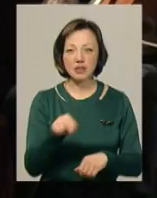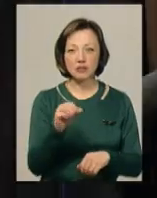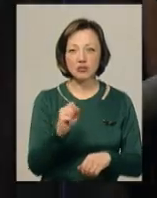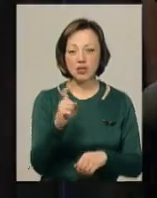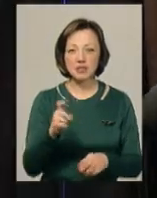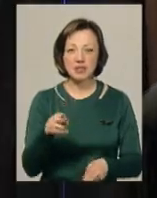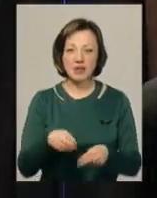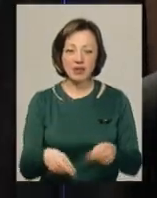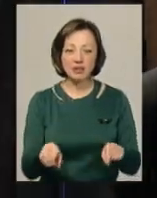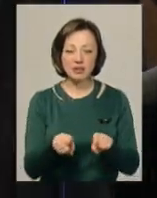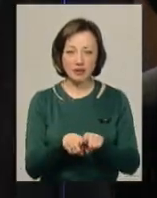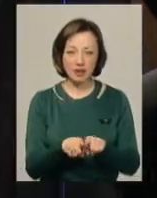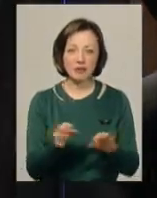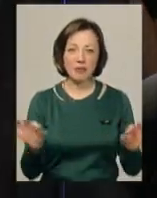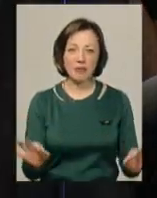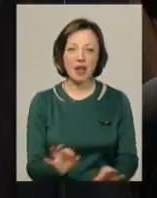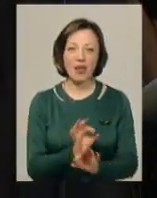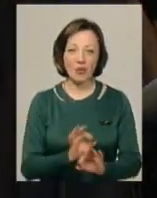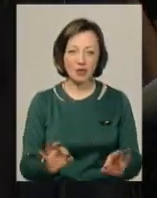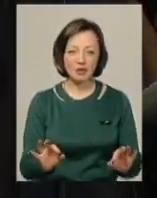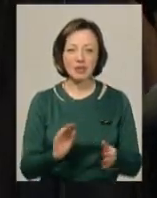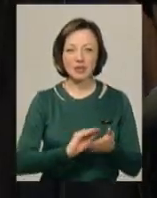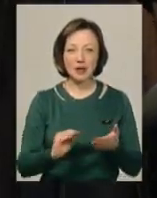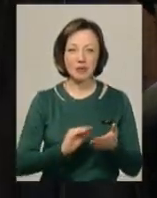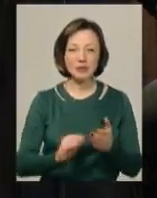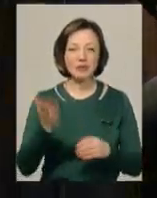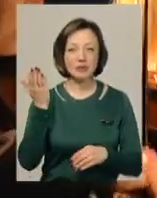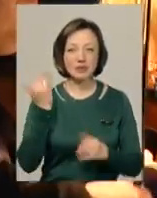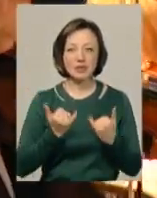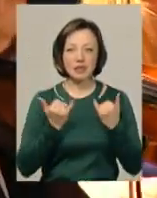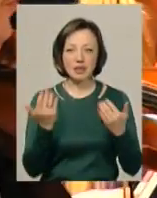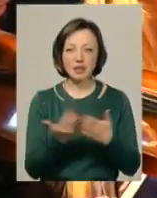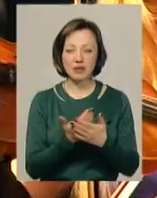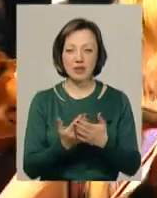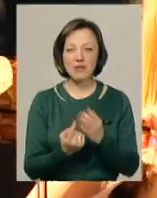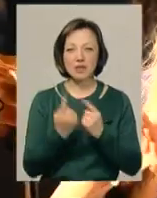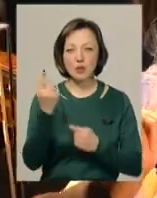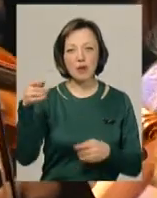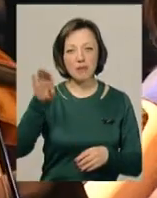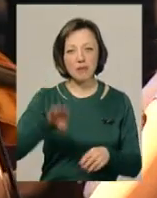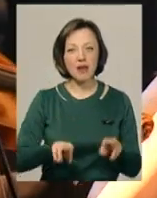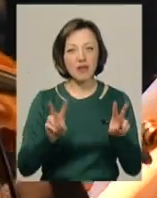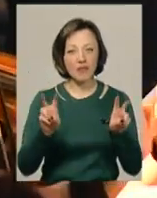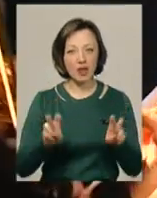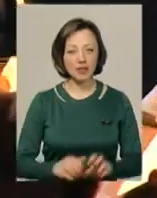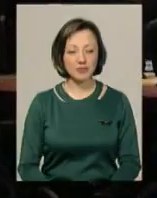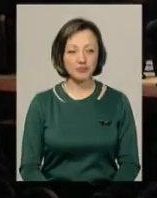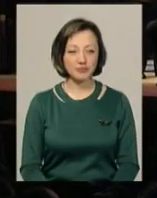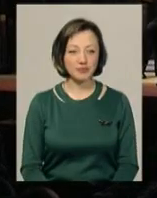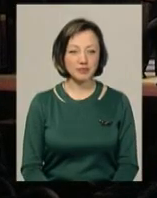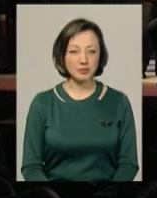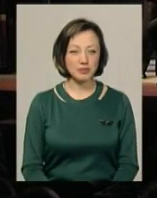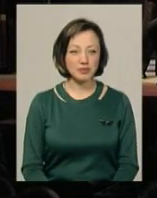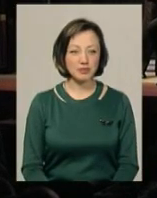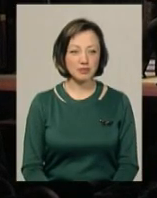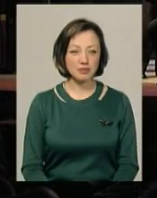завершився таки нею, мелодією, написаною свого часу для кінострічки «Високий перевал». Наталя Сахарчук, Олександр